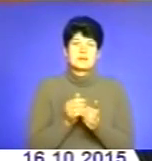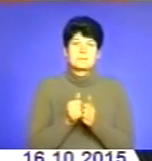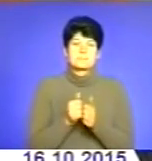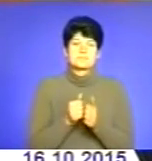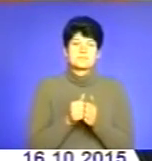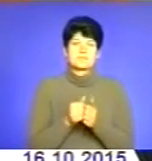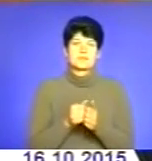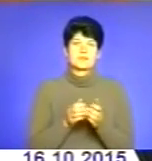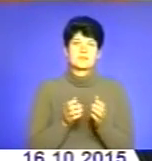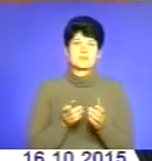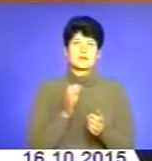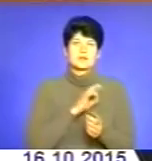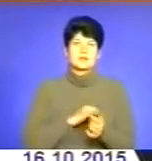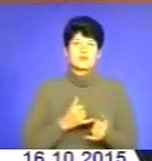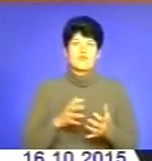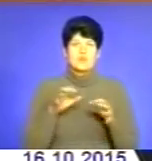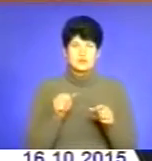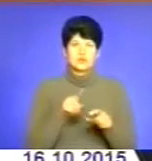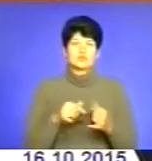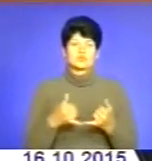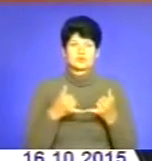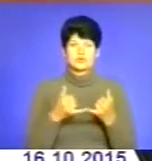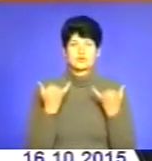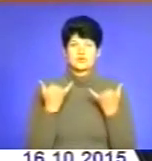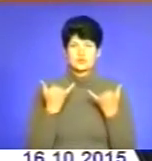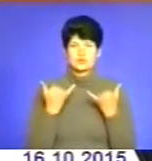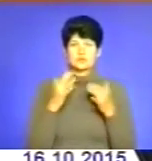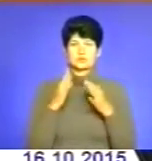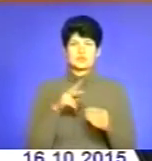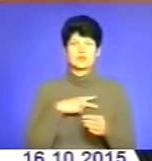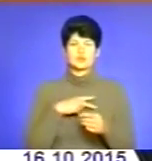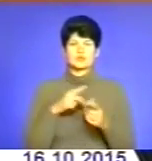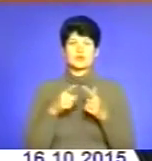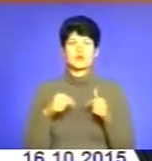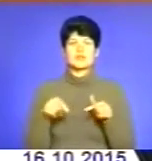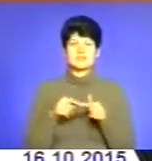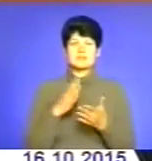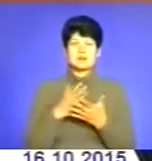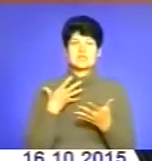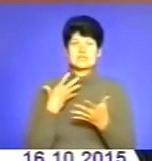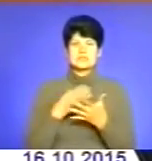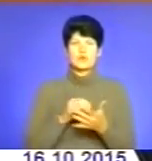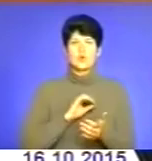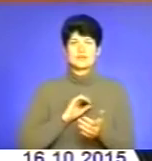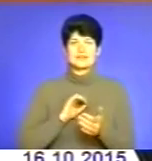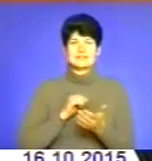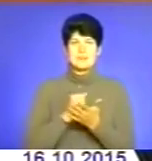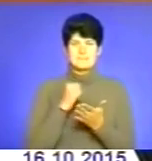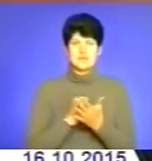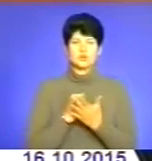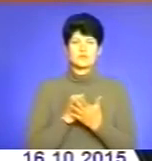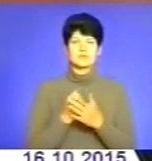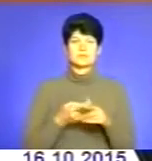до влади, цього шанують. Сьогодні ми будемо нагрошувати, організація має свої власні ордени запатентовані, це